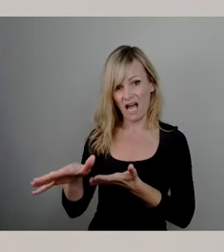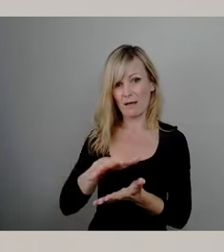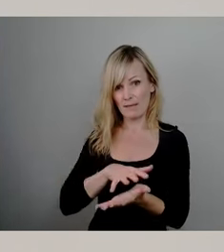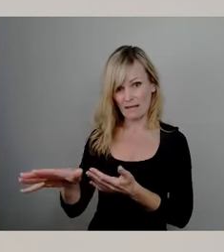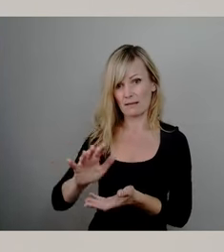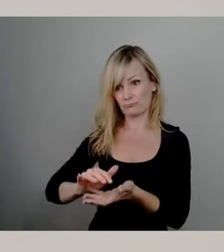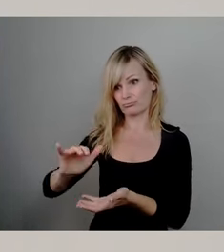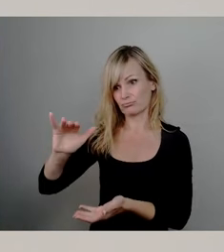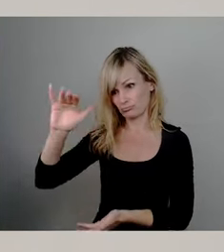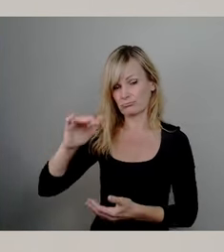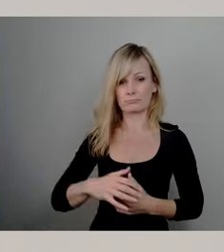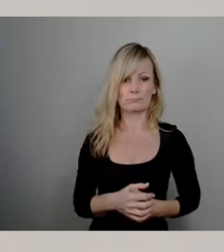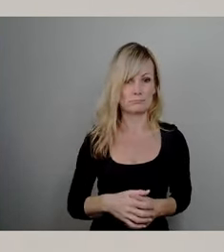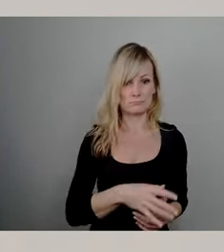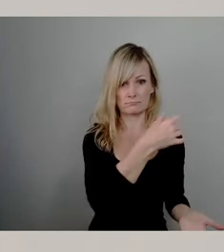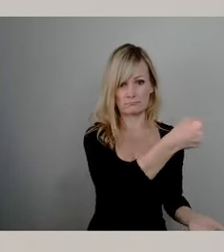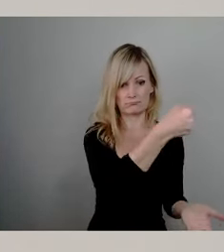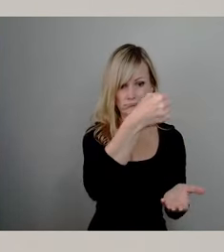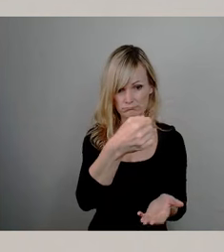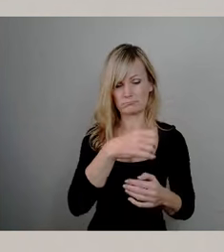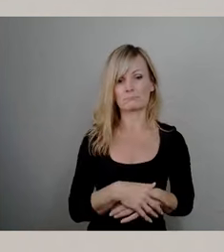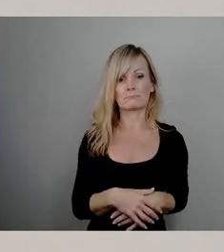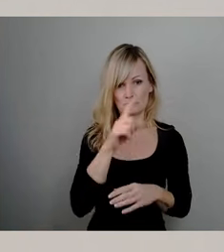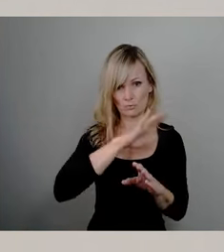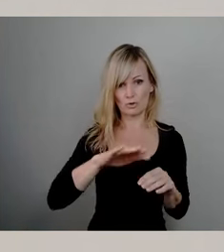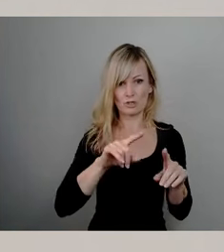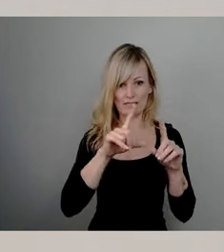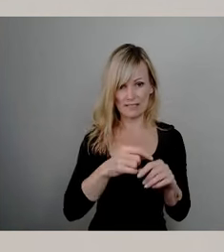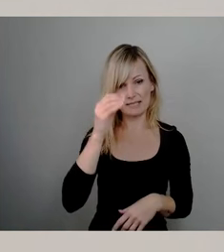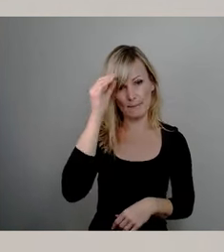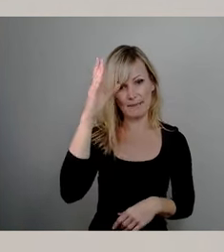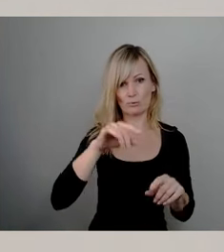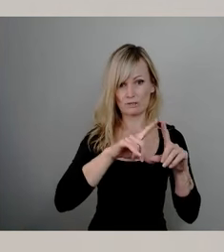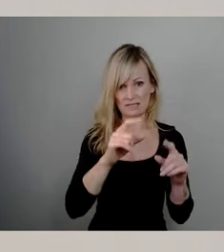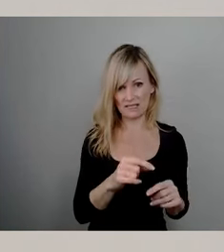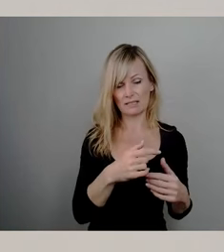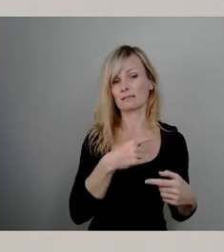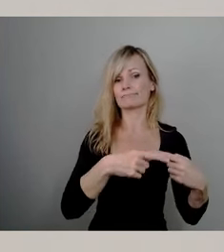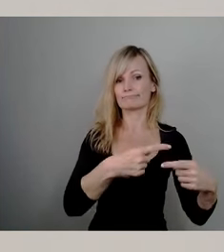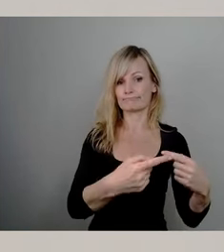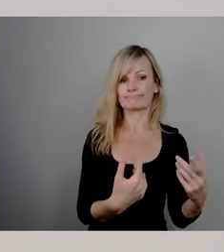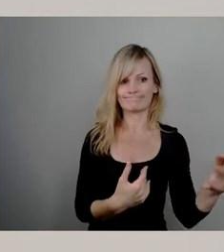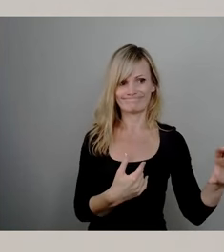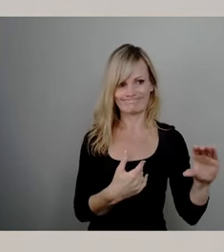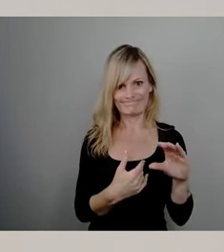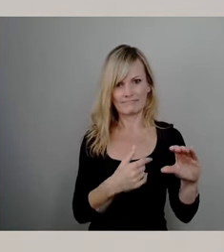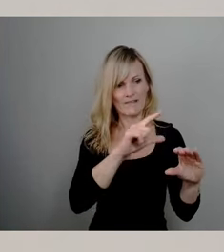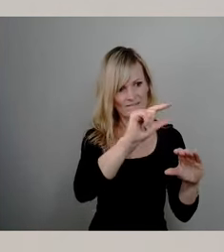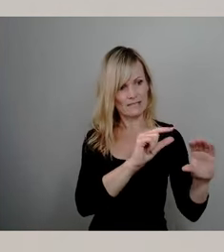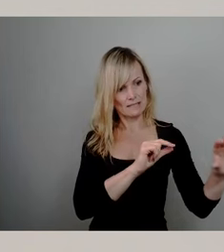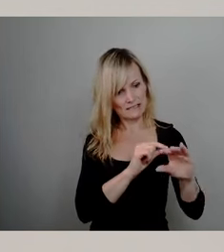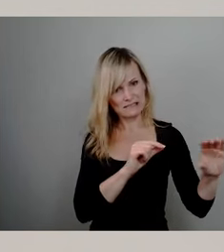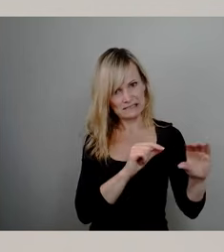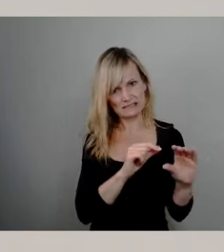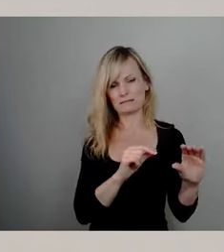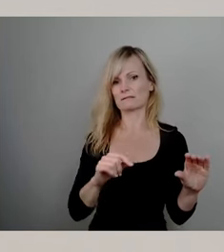durch Ausgleichszahlung, Deutschlandticket, Bildungsticket dynamisiert oder eben viel zu gering dynamisiert bekommen,